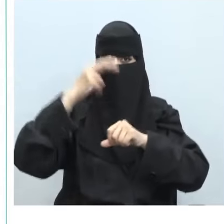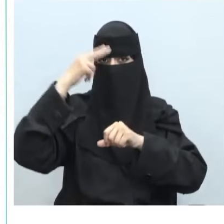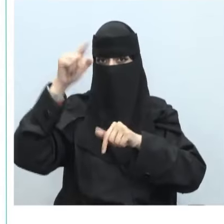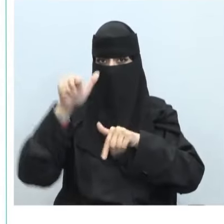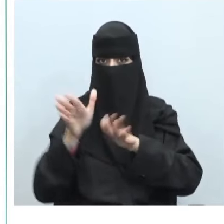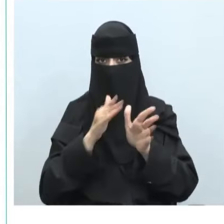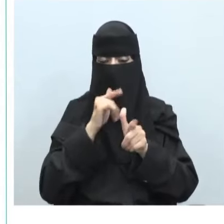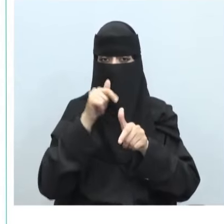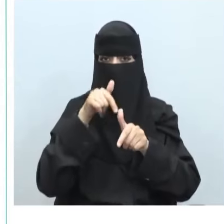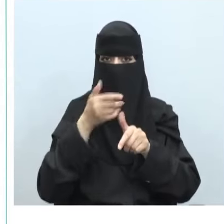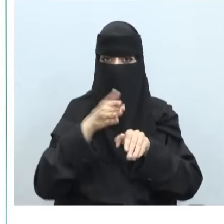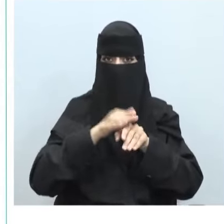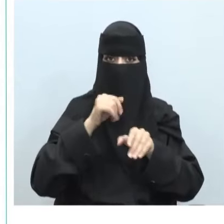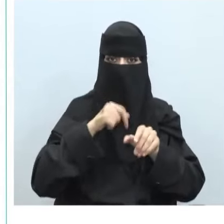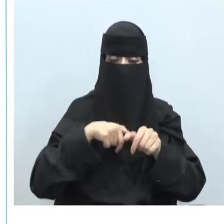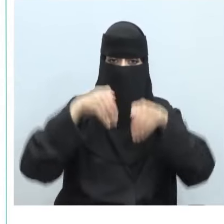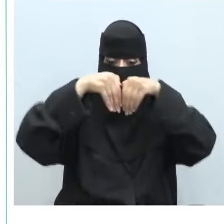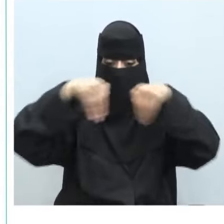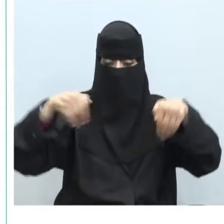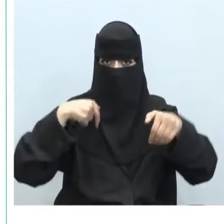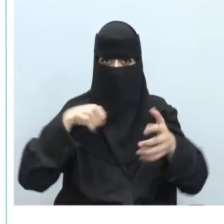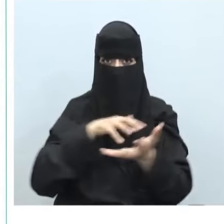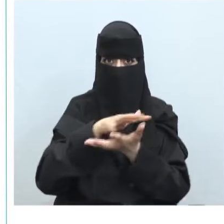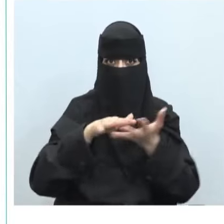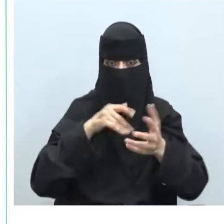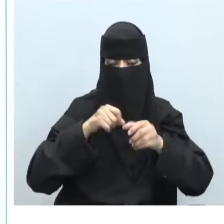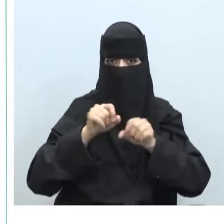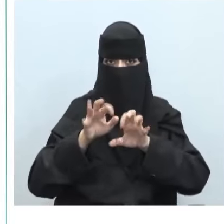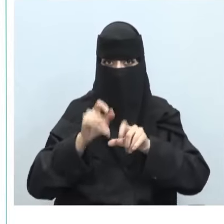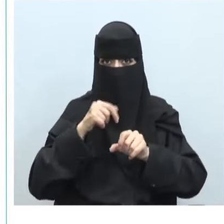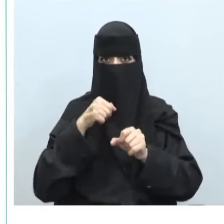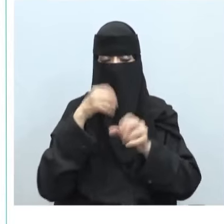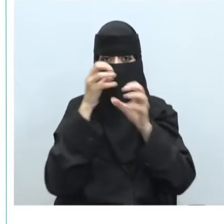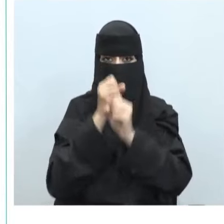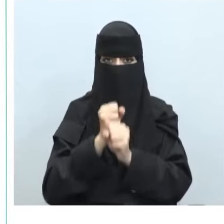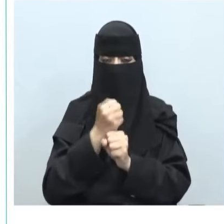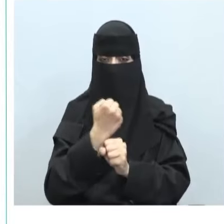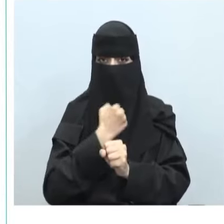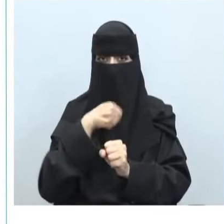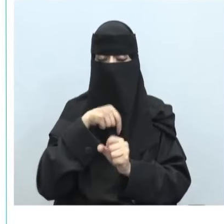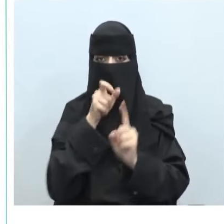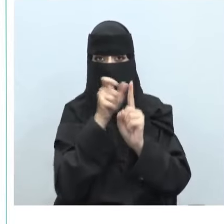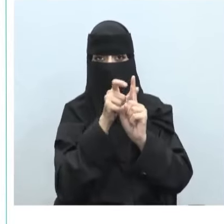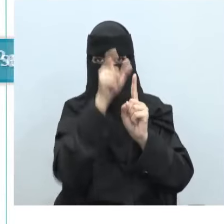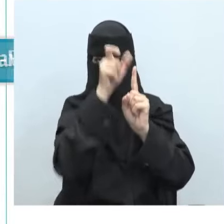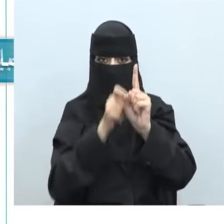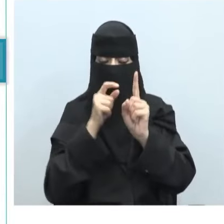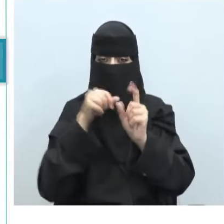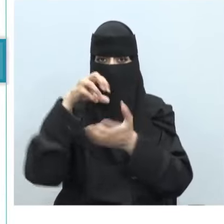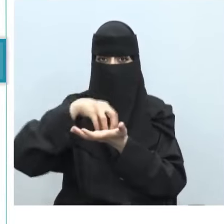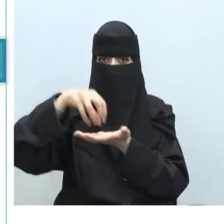العربية السعودية لمكافحة الجرائم الإلكترونية وحماية خصوصية وأمن الأفراد والمنشات